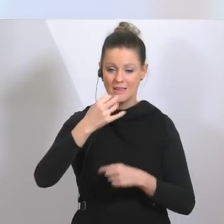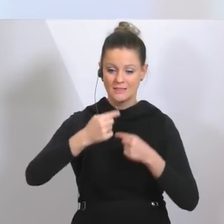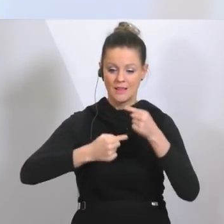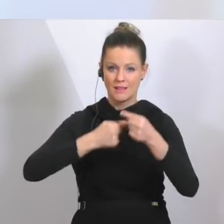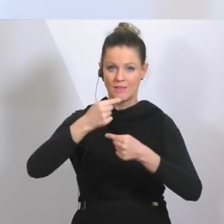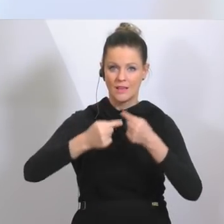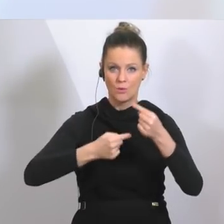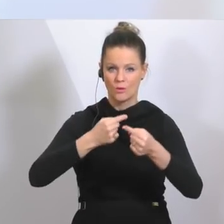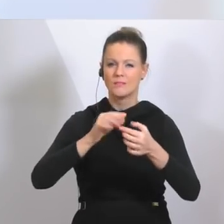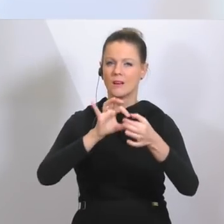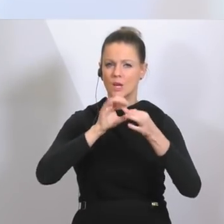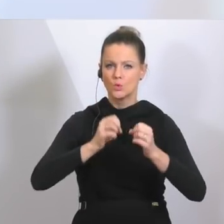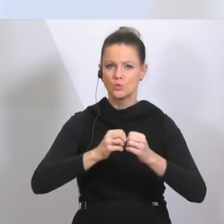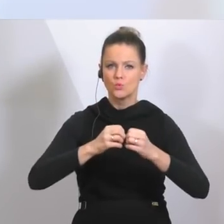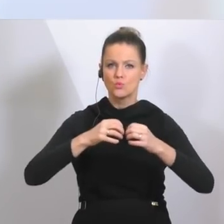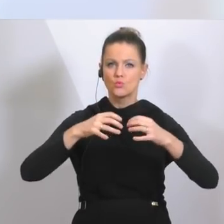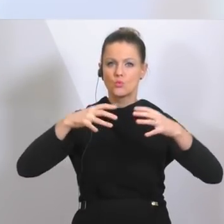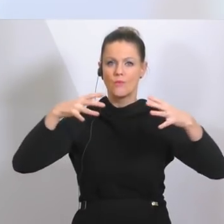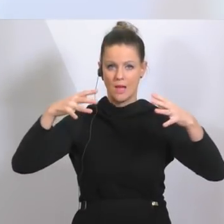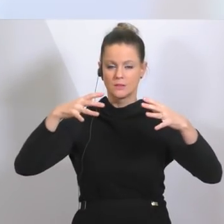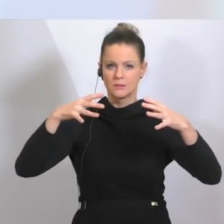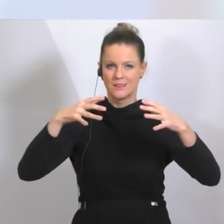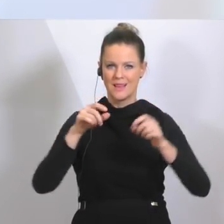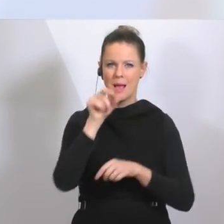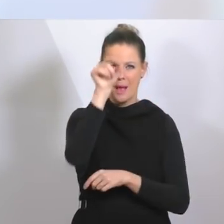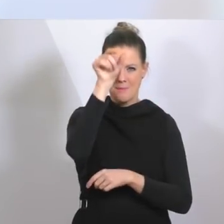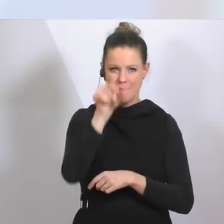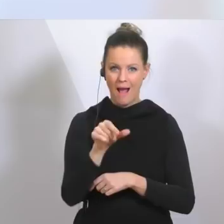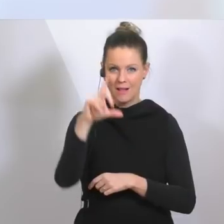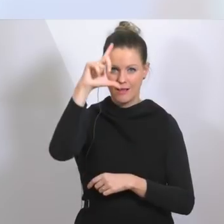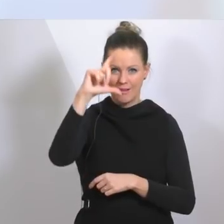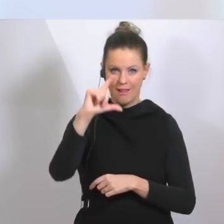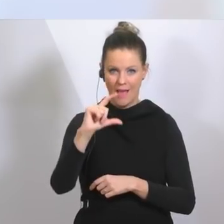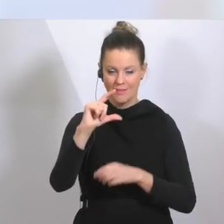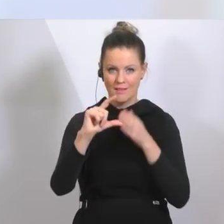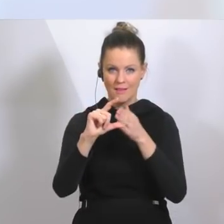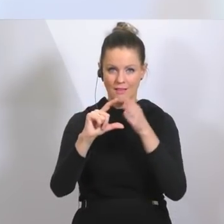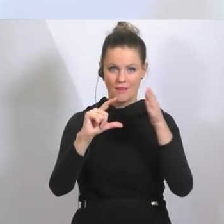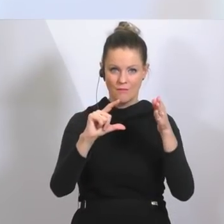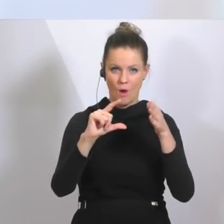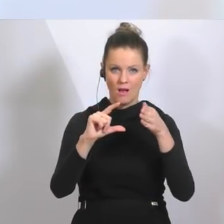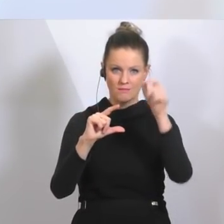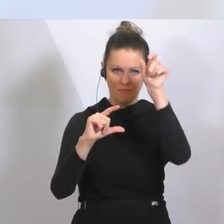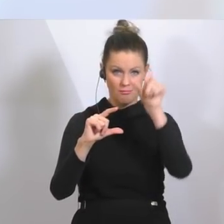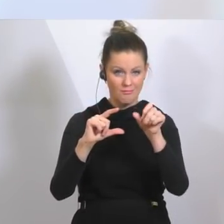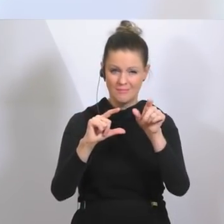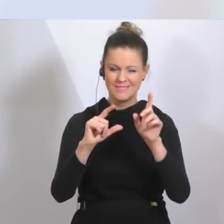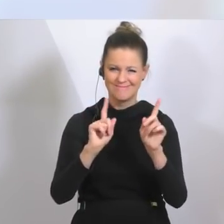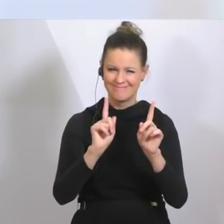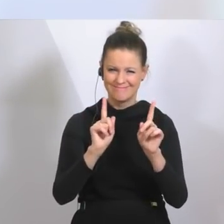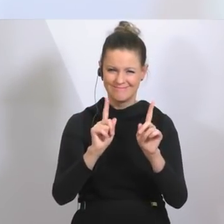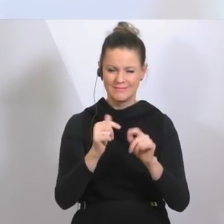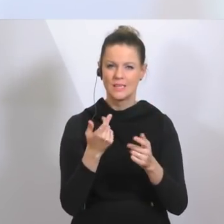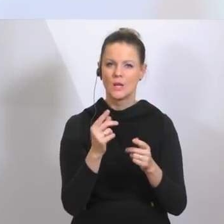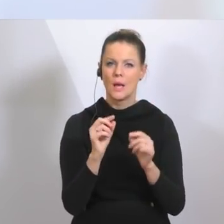Zuwächse, bitte es sind Zuwächse, der Balken, der etwas kleiner wird im Vergleich zum Vortag, der drückt. Es ist nur eine